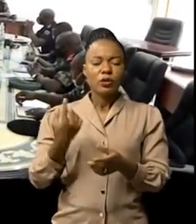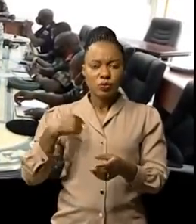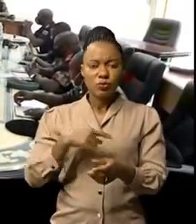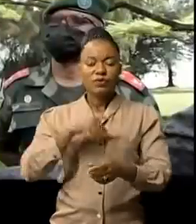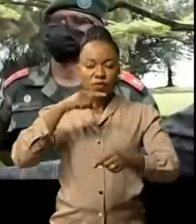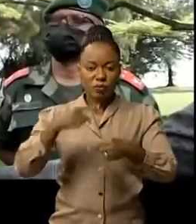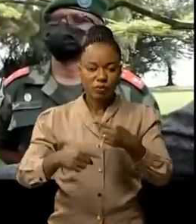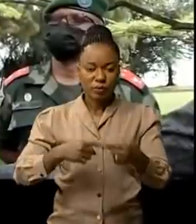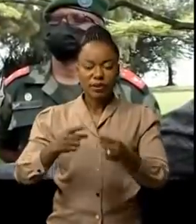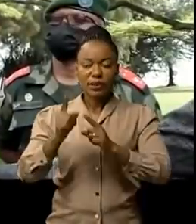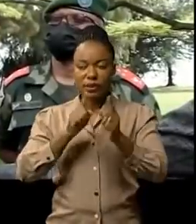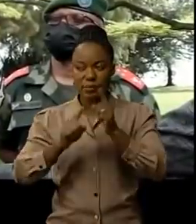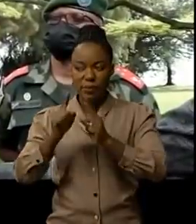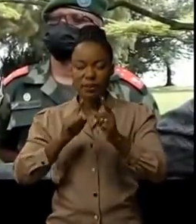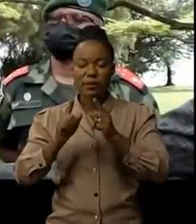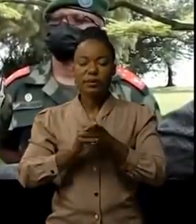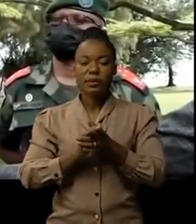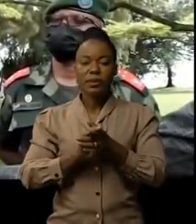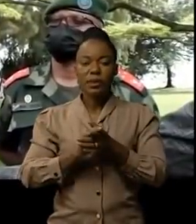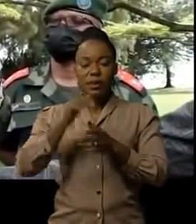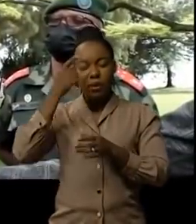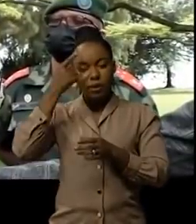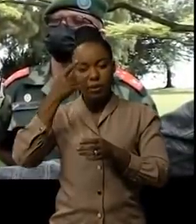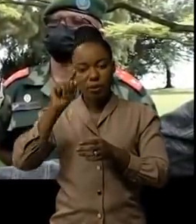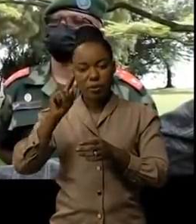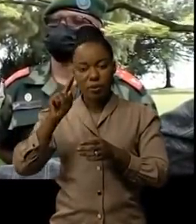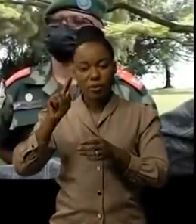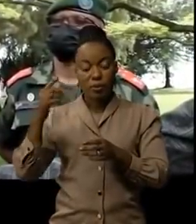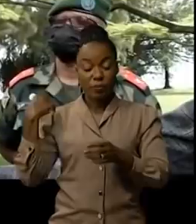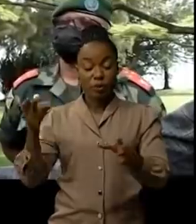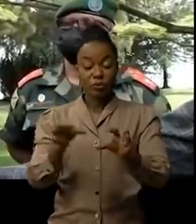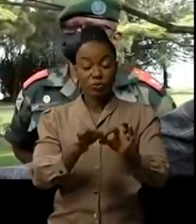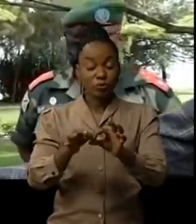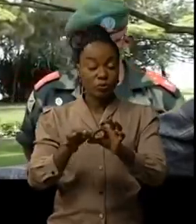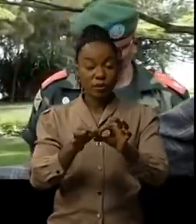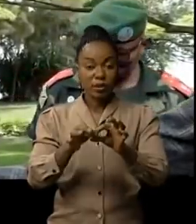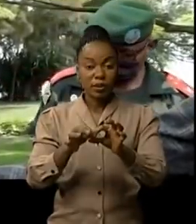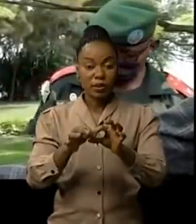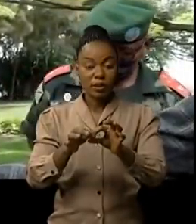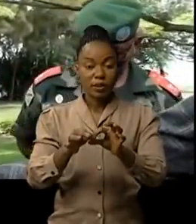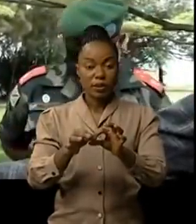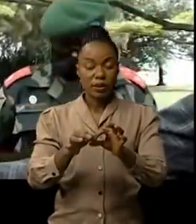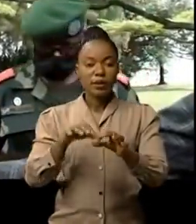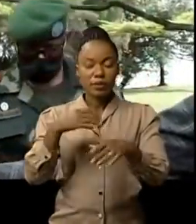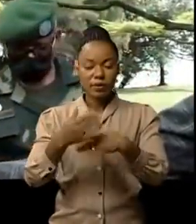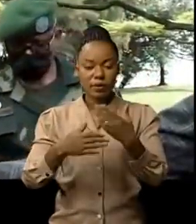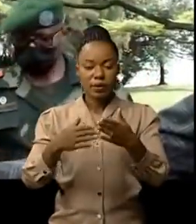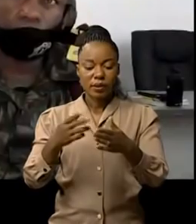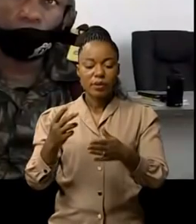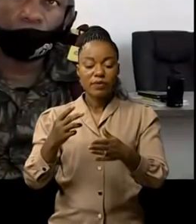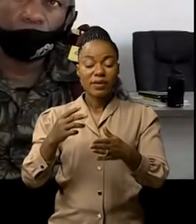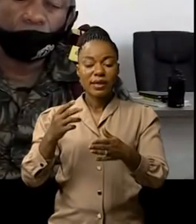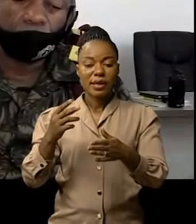pratiquement de parler des opérations conjointes qui devaient se faire pratiquement sur les deux provinces